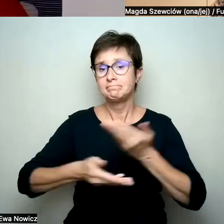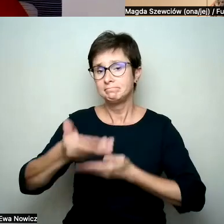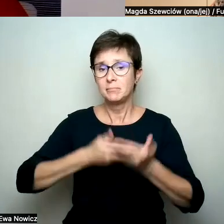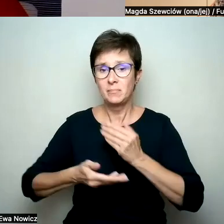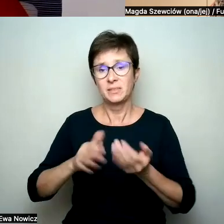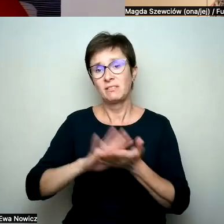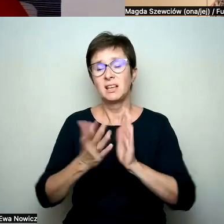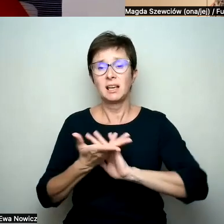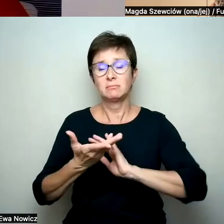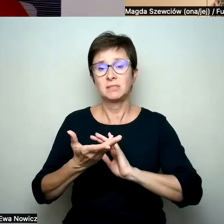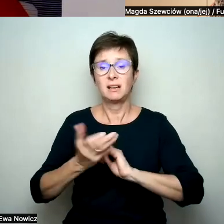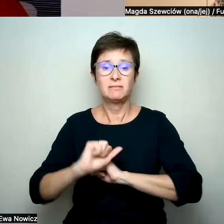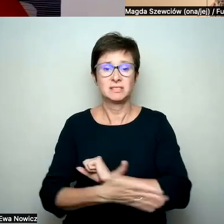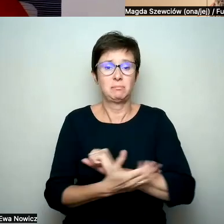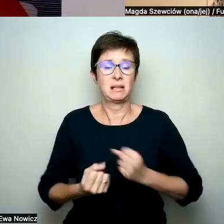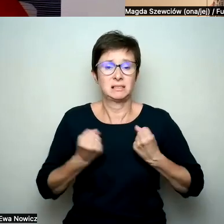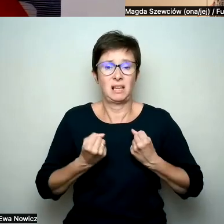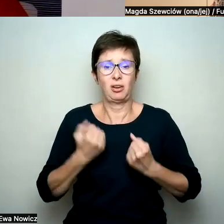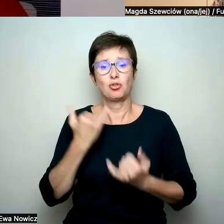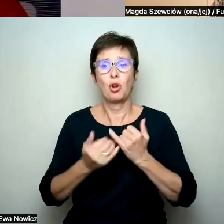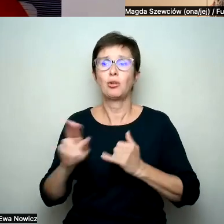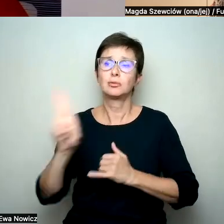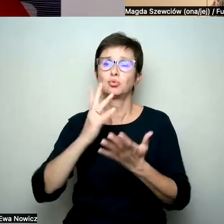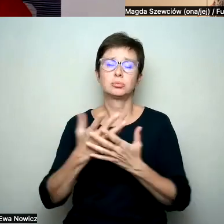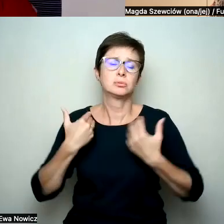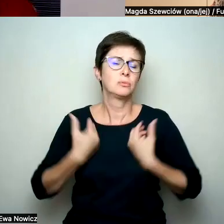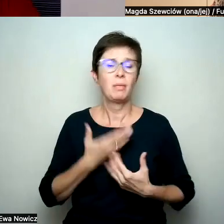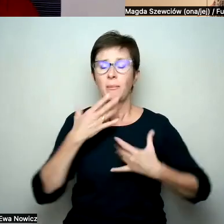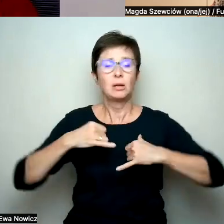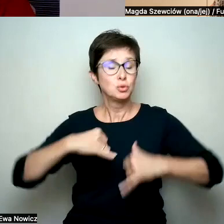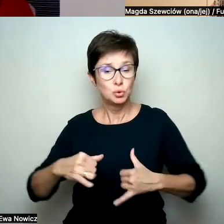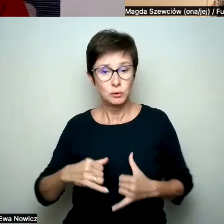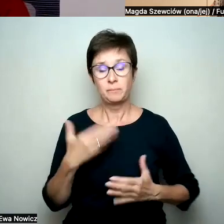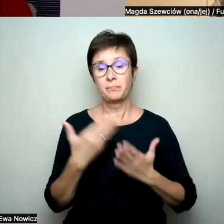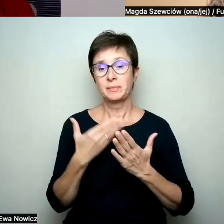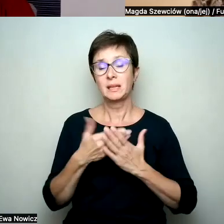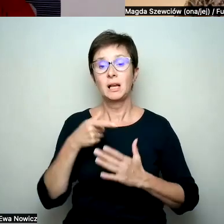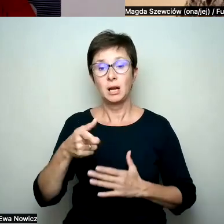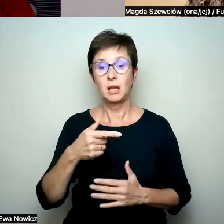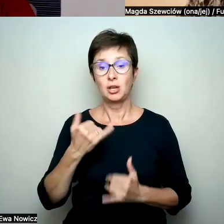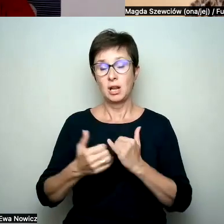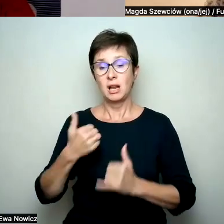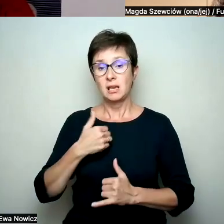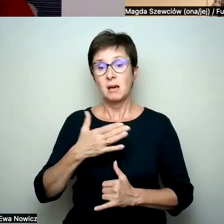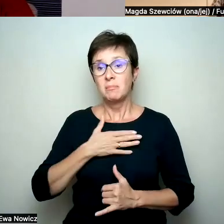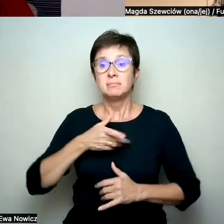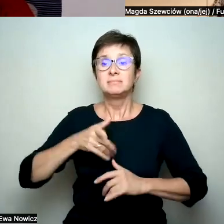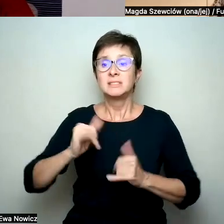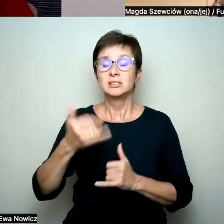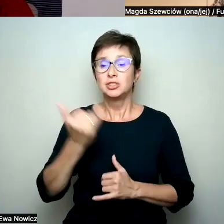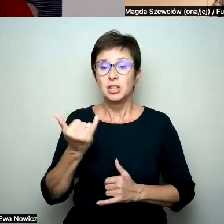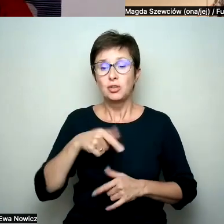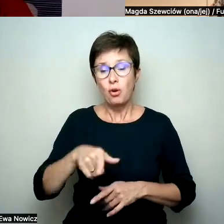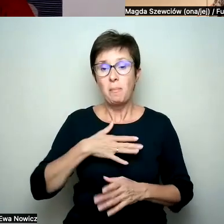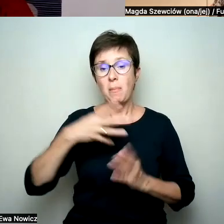wzmacniają wtedy, kiedy po prostu siły słabną. I myślę, że kontekst po prostu posiadania dziecka tej ochrony jest szczególnie